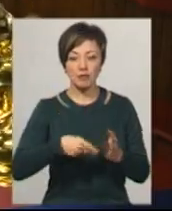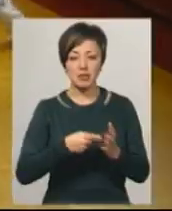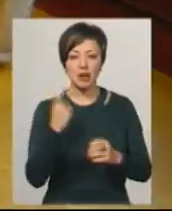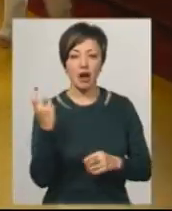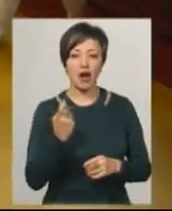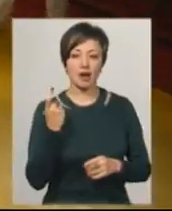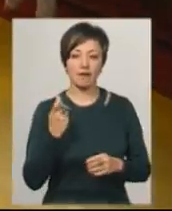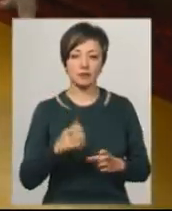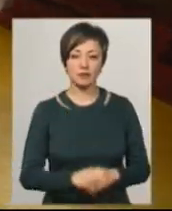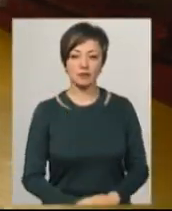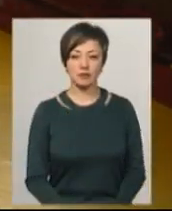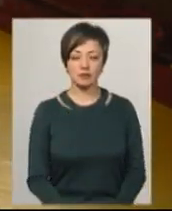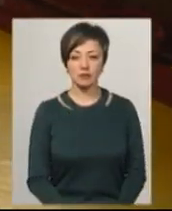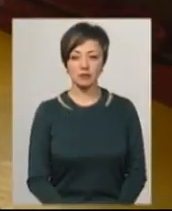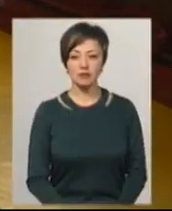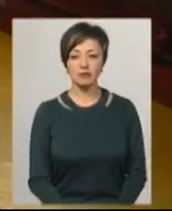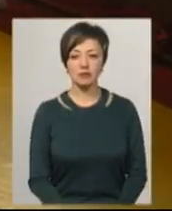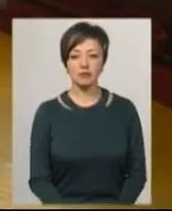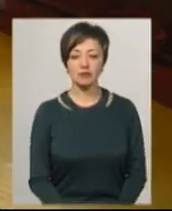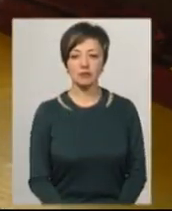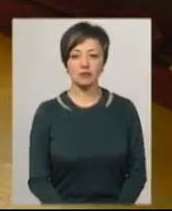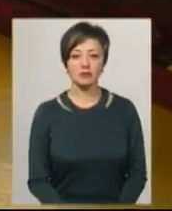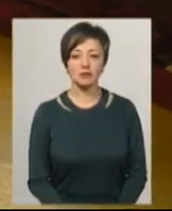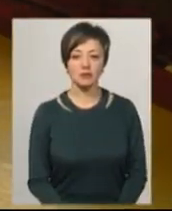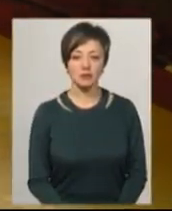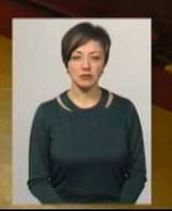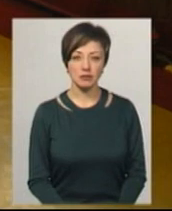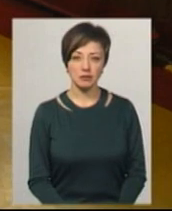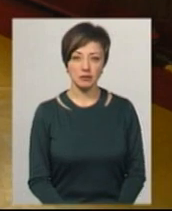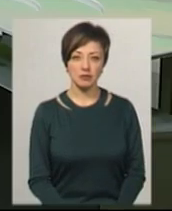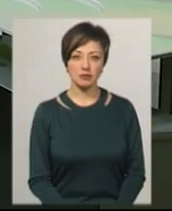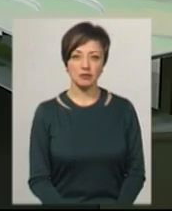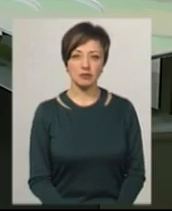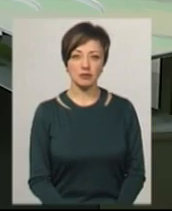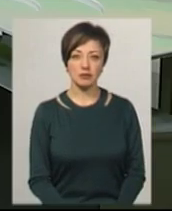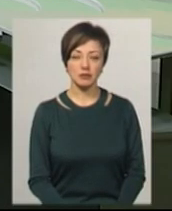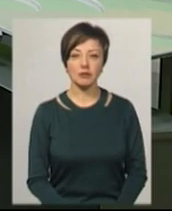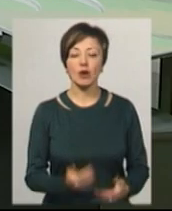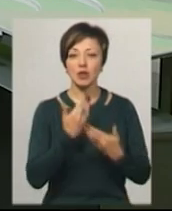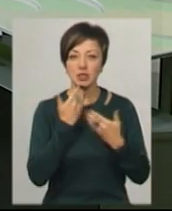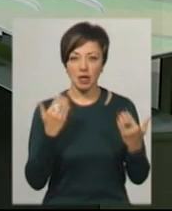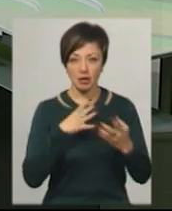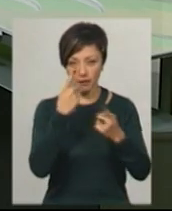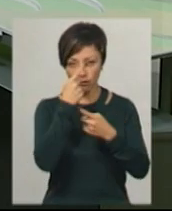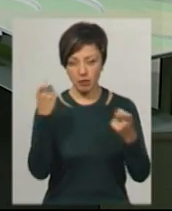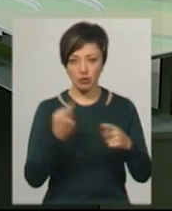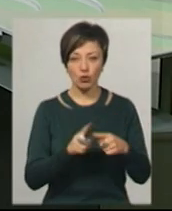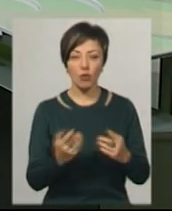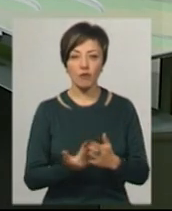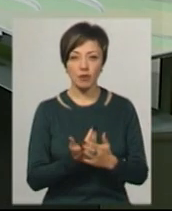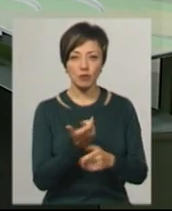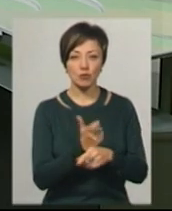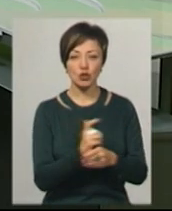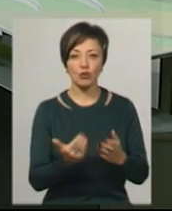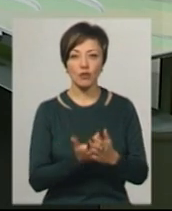Харків. Андрій Геменний, Олександр Гершевський. Новини на Суспільному. Хмельницький. Це була остання інформація цього випуску.